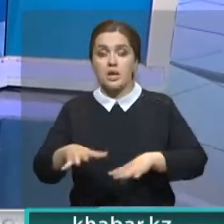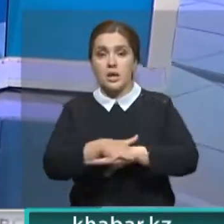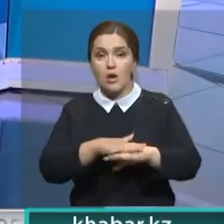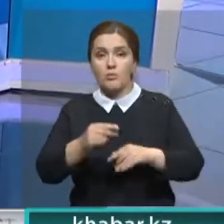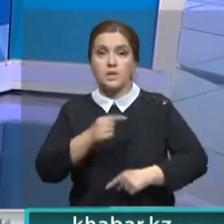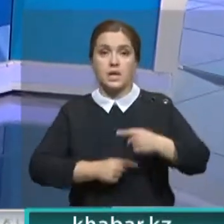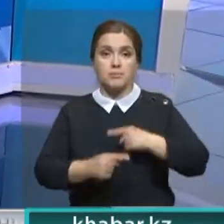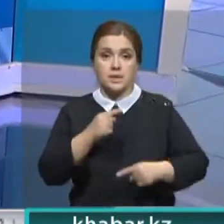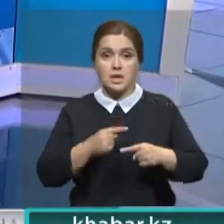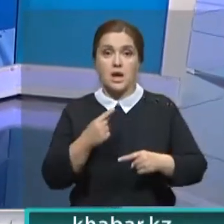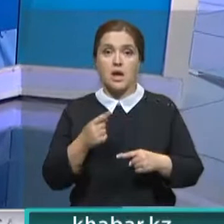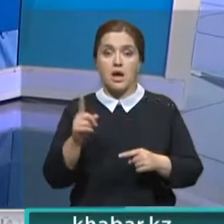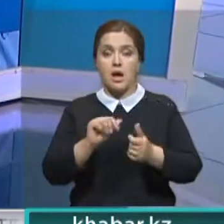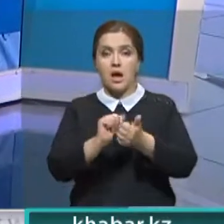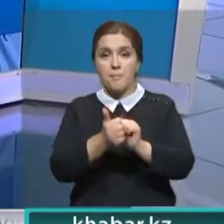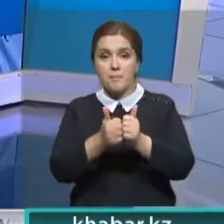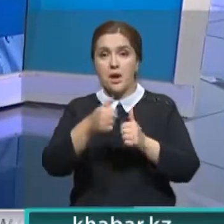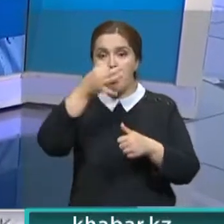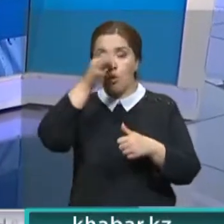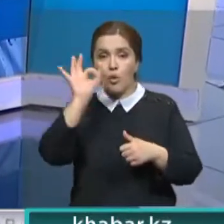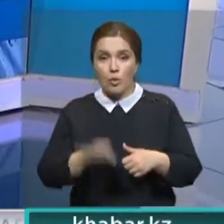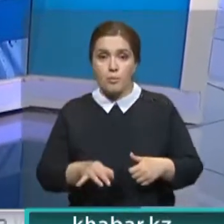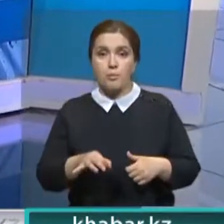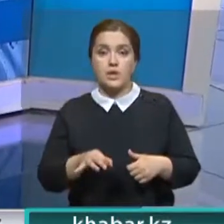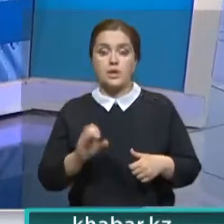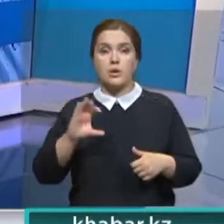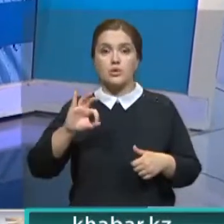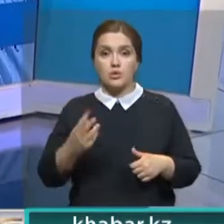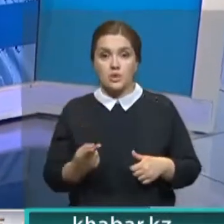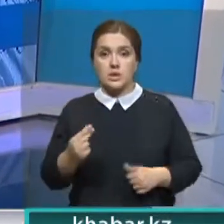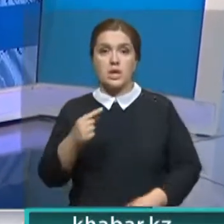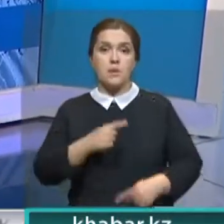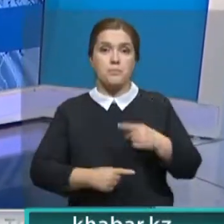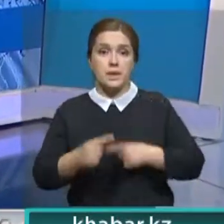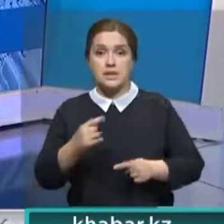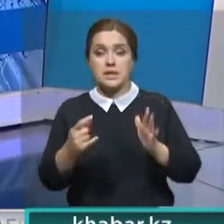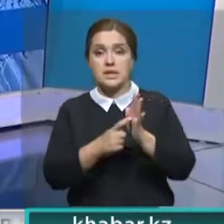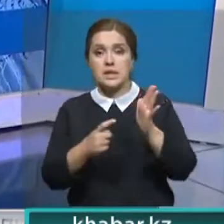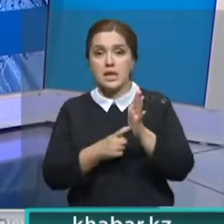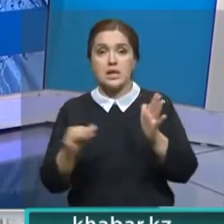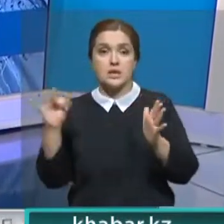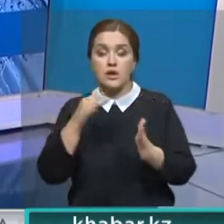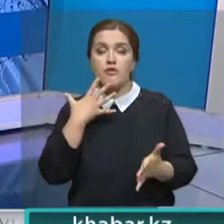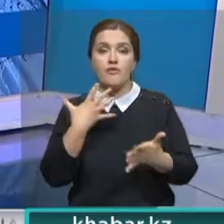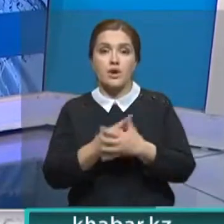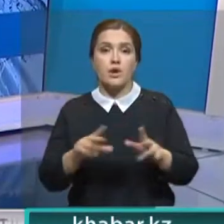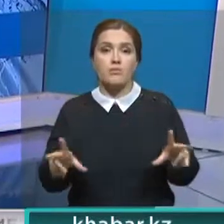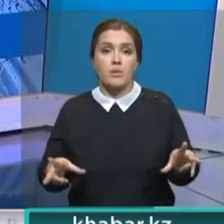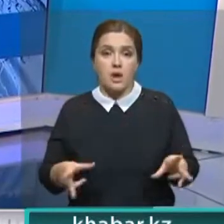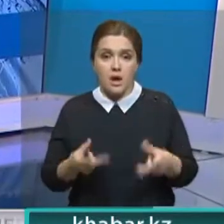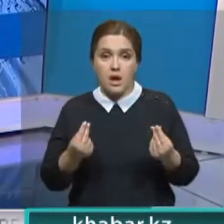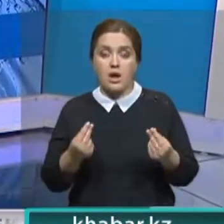возможности для общества и бизнеса. Эксперты в его рамках обмениваются опытом в области социального бизнеса и делятся